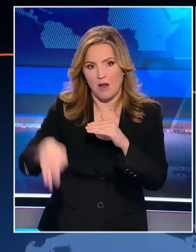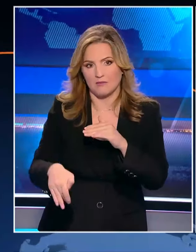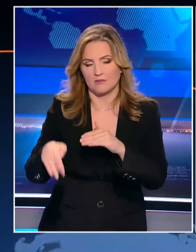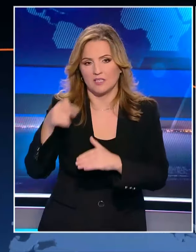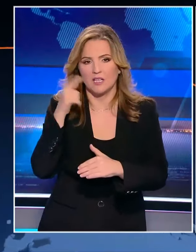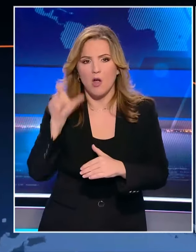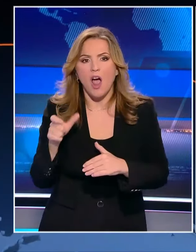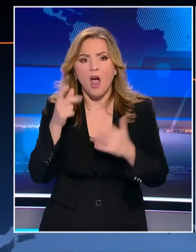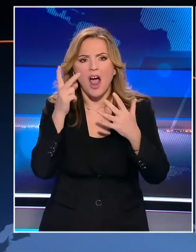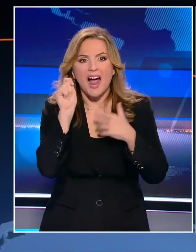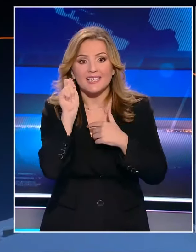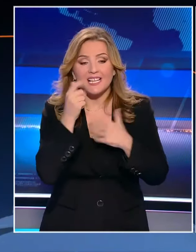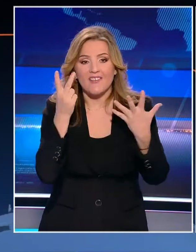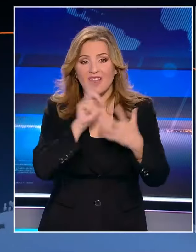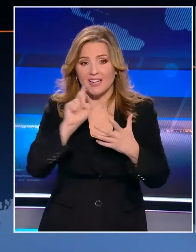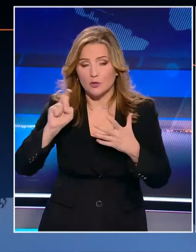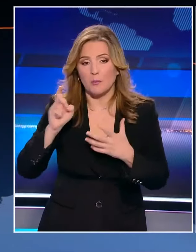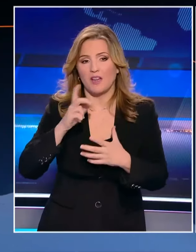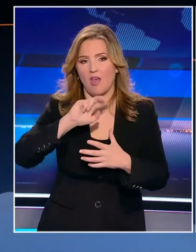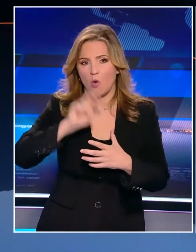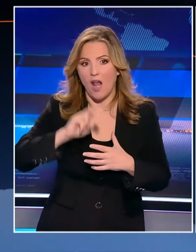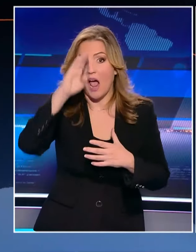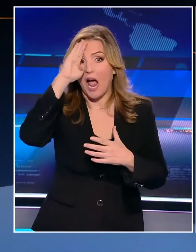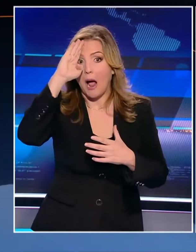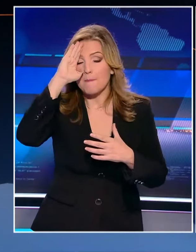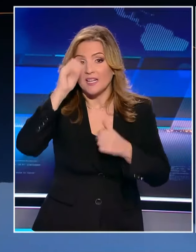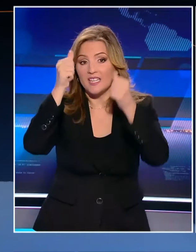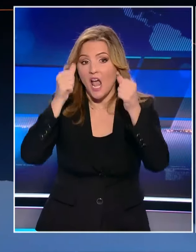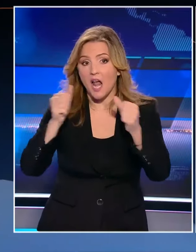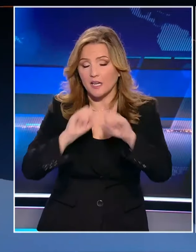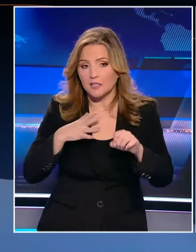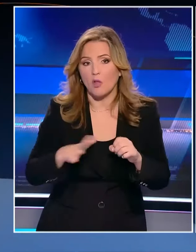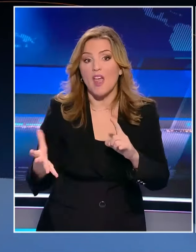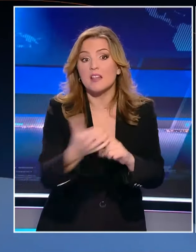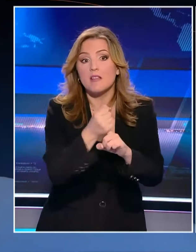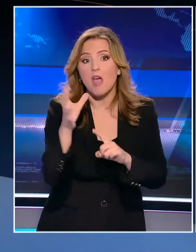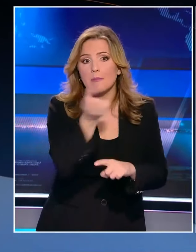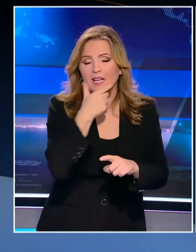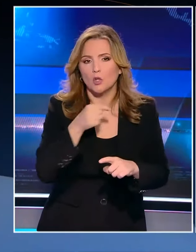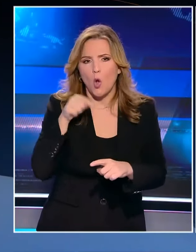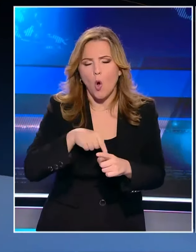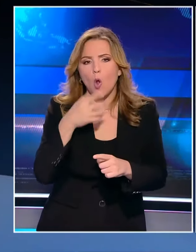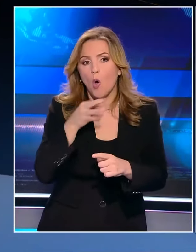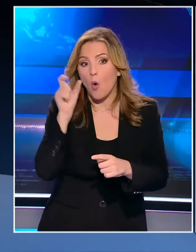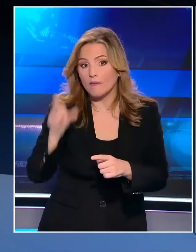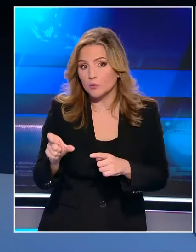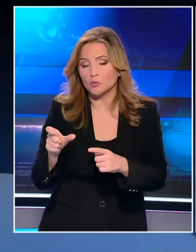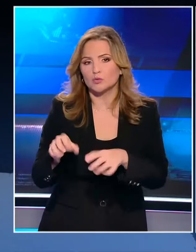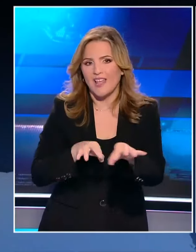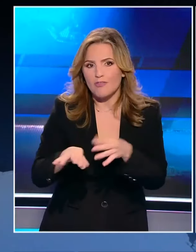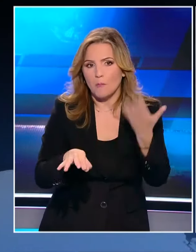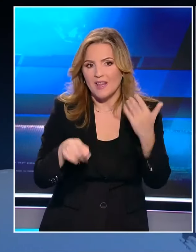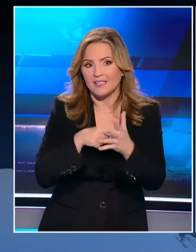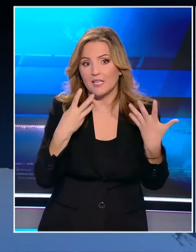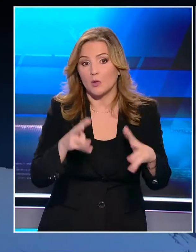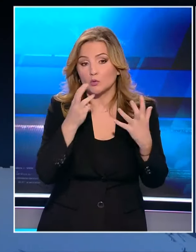επικηρυχθεί για 7 εκατομμύρια δολάρια από τις Ηνωμένες Πολιτείες για συμμετοχή στις βομβιστικές επιθέσεις του 1983 στην Αμερικανική